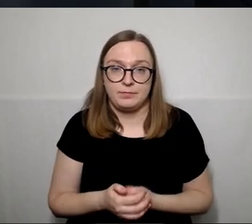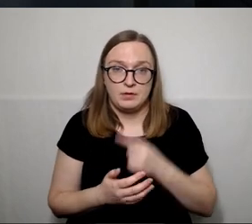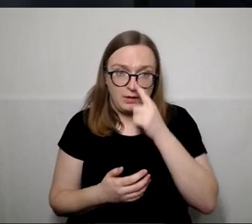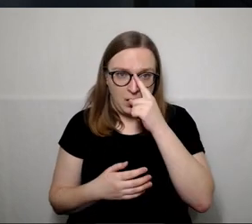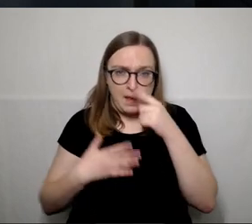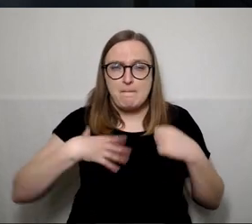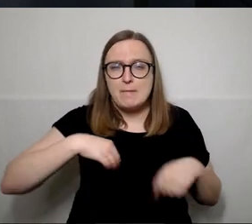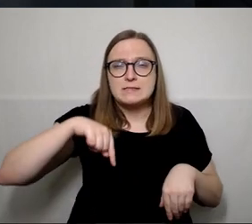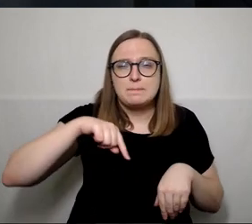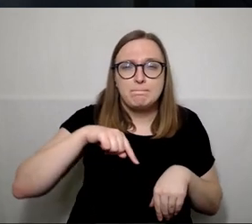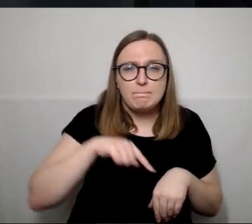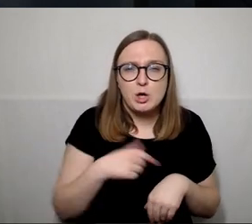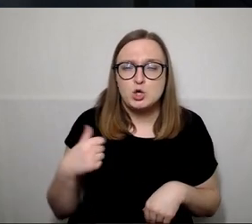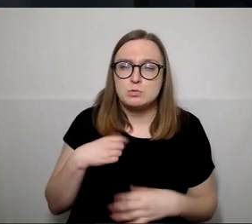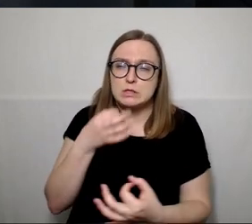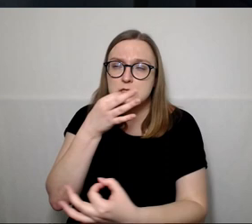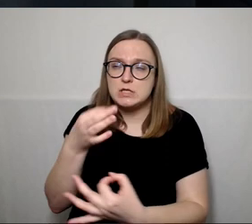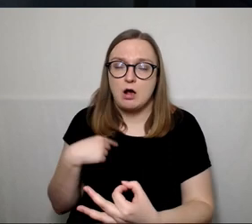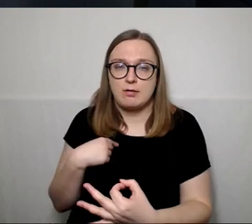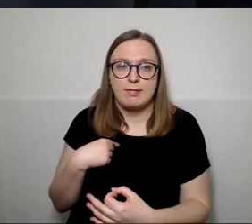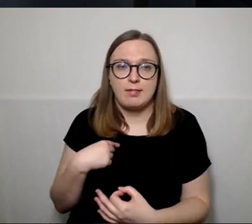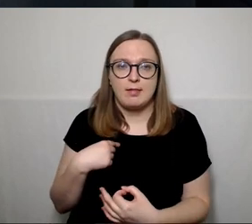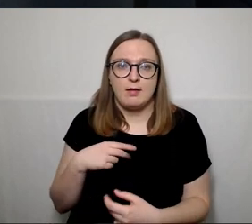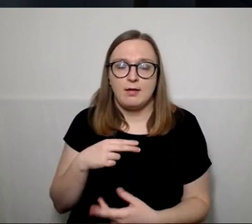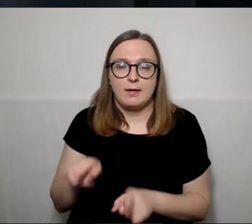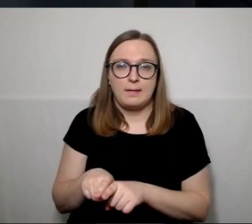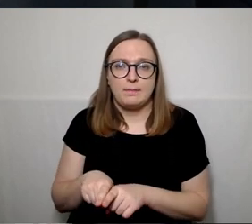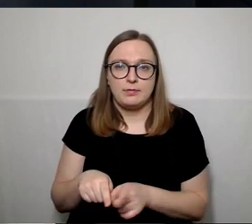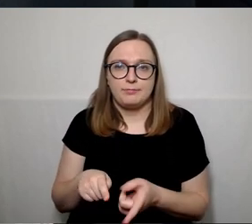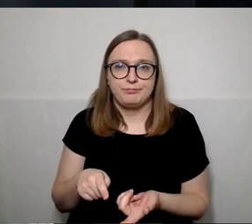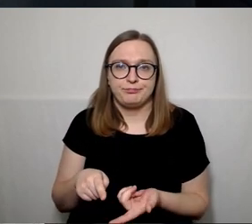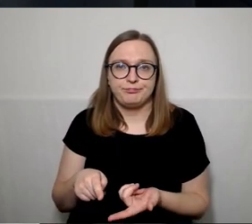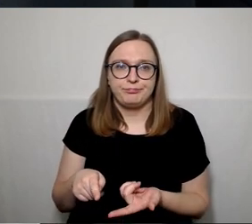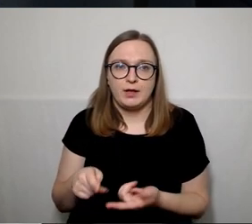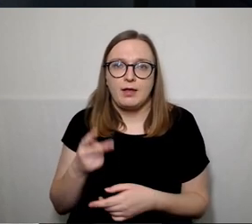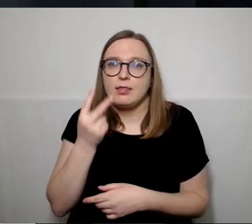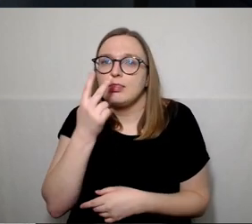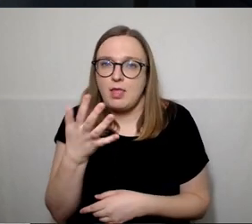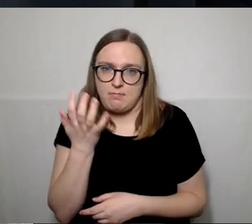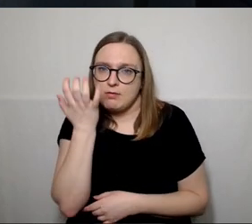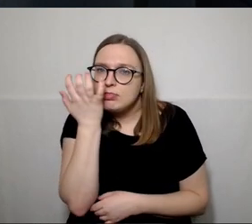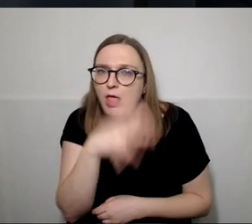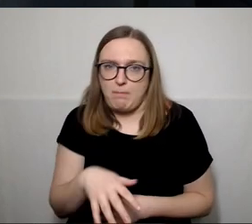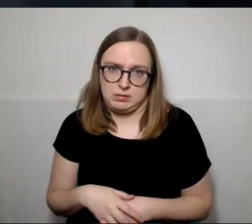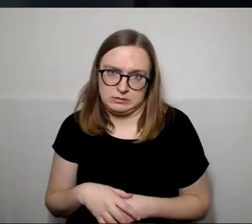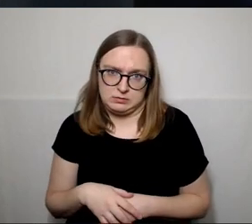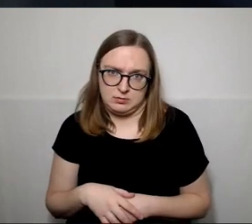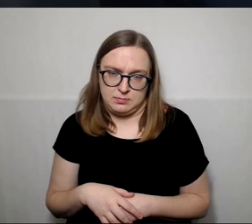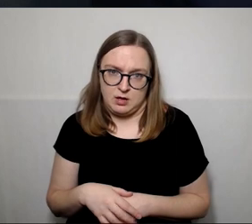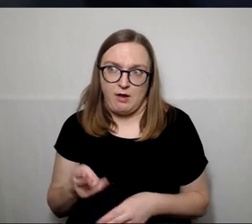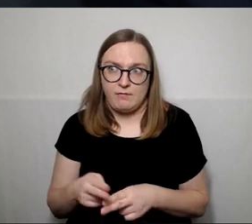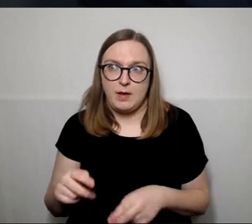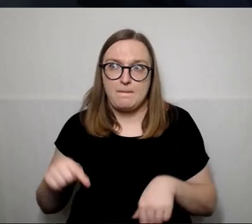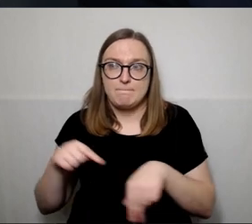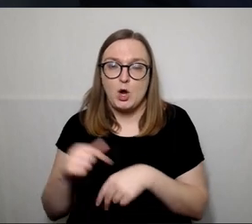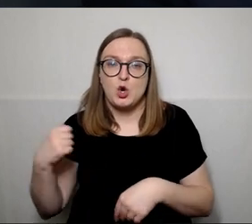neišgirstame tų žmonių ir padarome tai, taip kad žmonių problemos